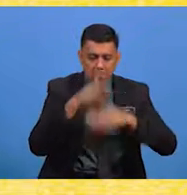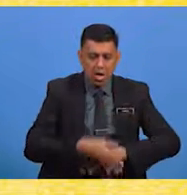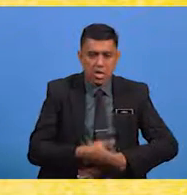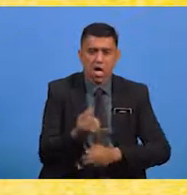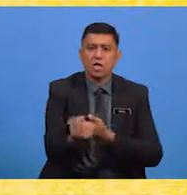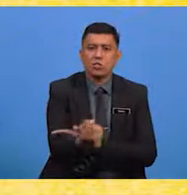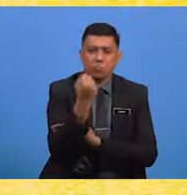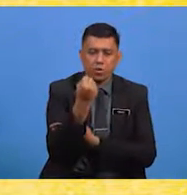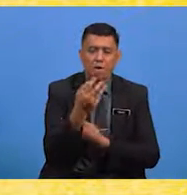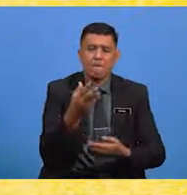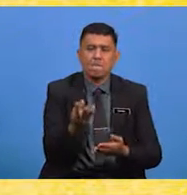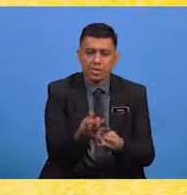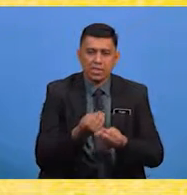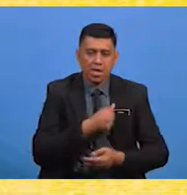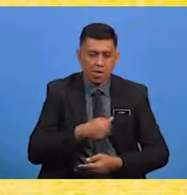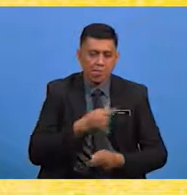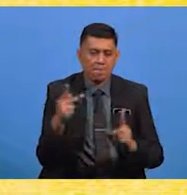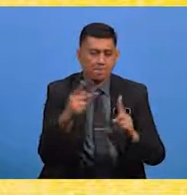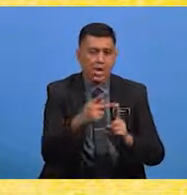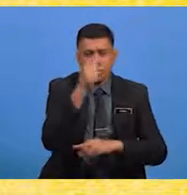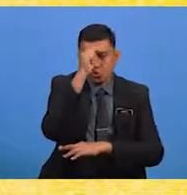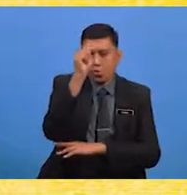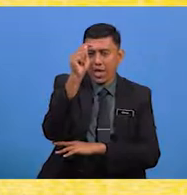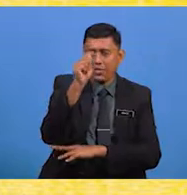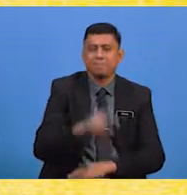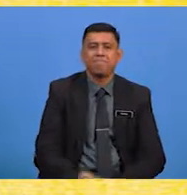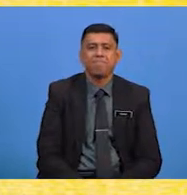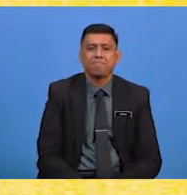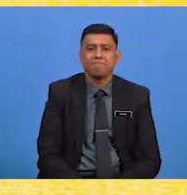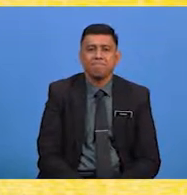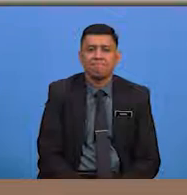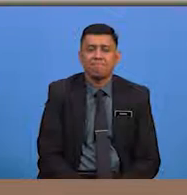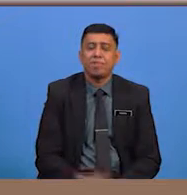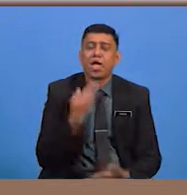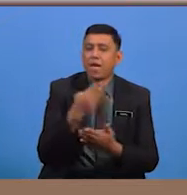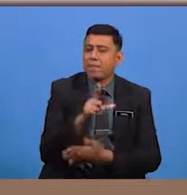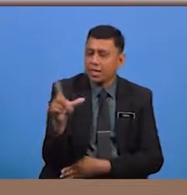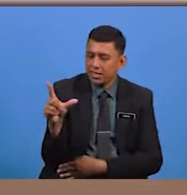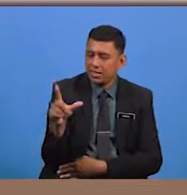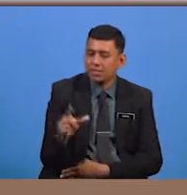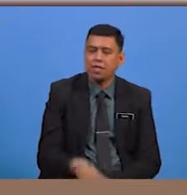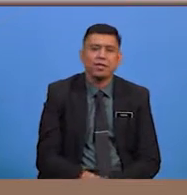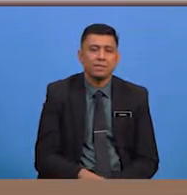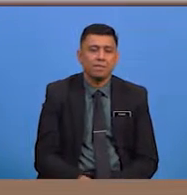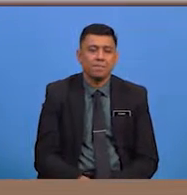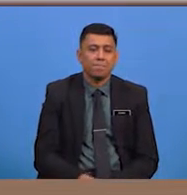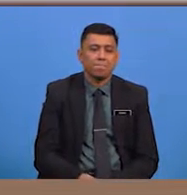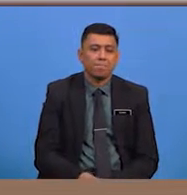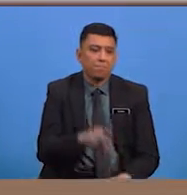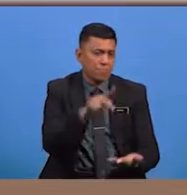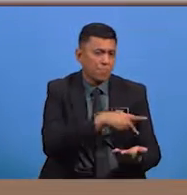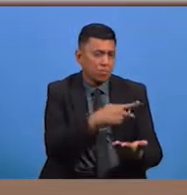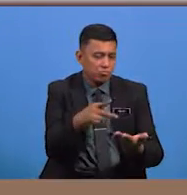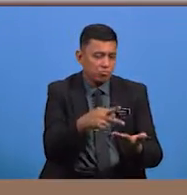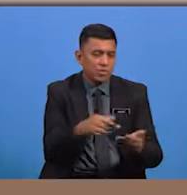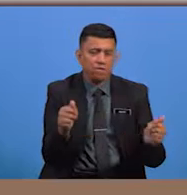Minta ampun kepada Tuhan Baiklah, pantun telah kita dengar